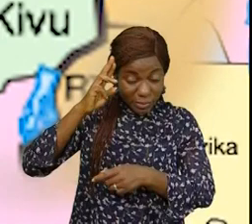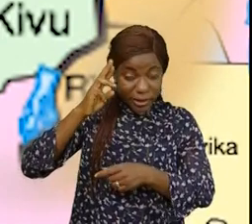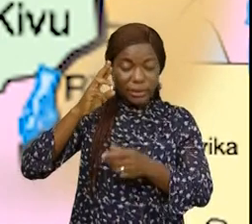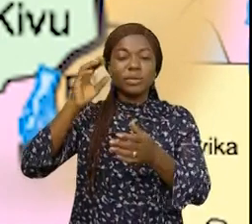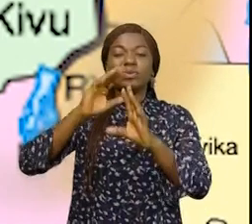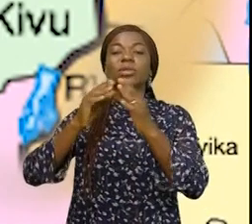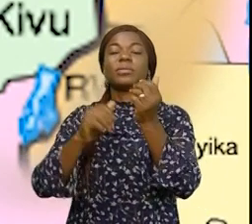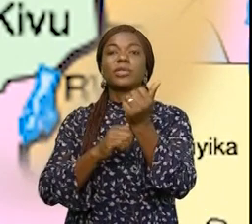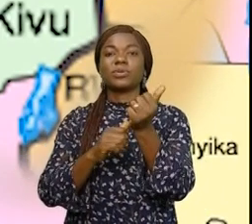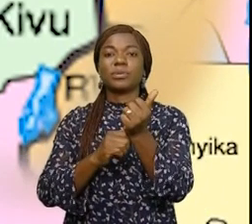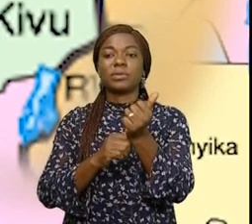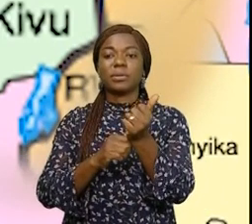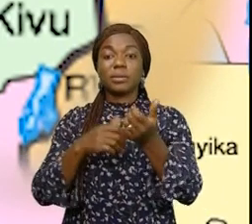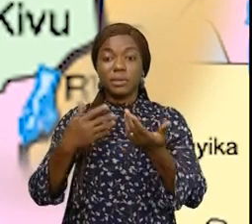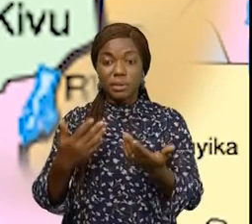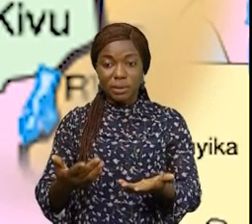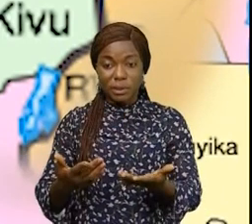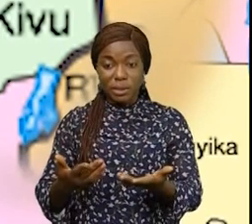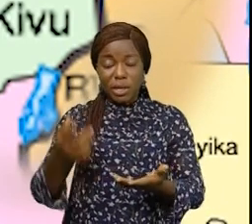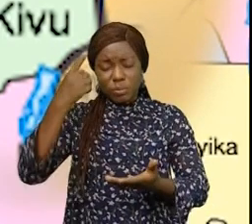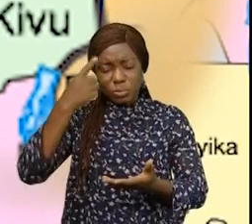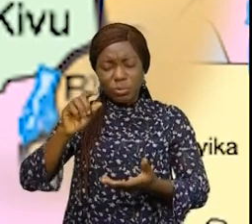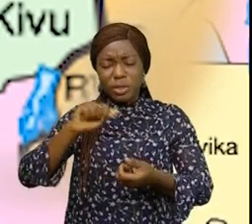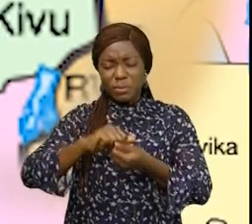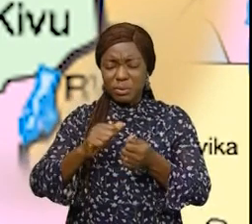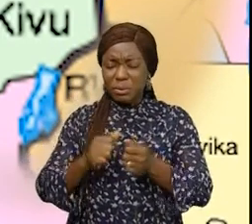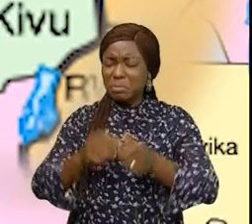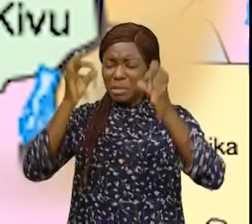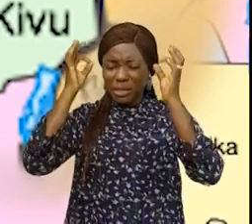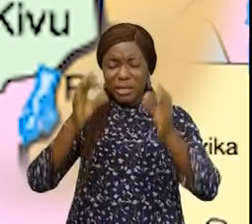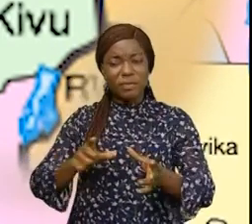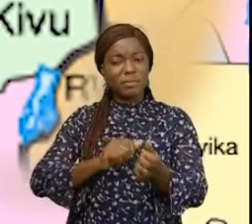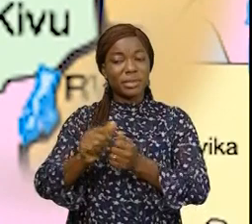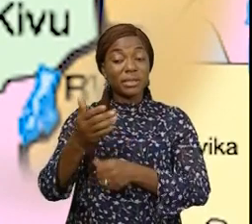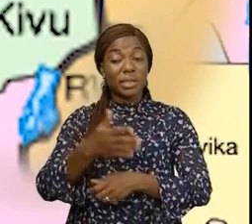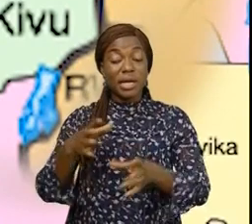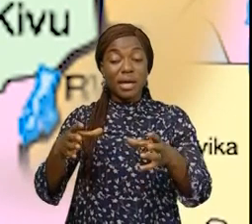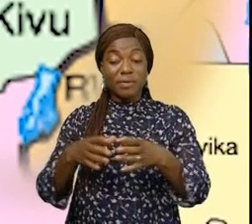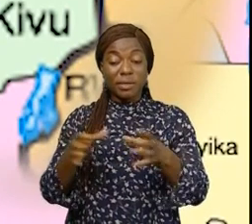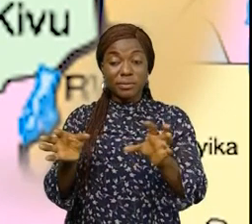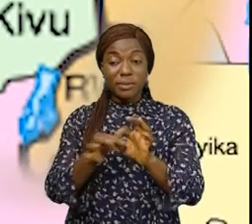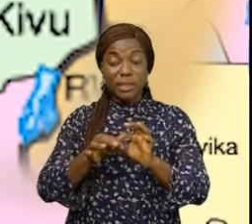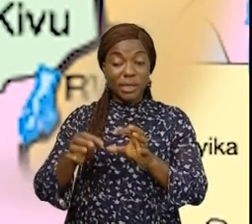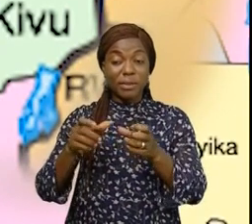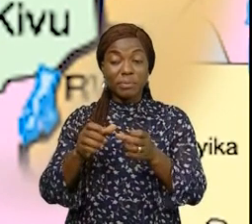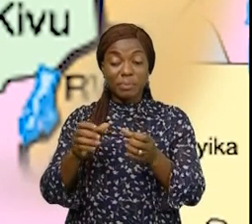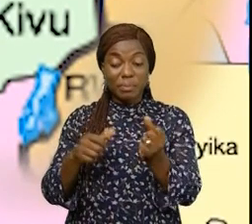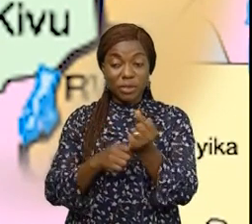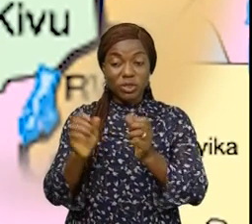prévision de cette éventuelle catastrophe et en accord avec les scientifiques